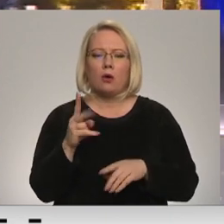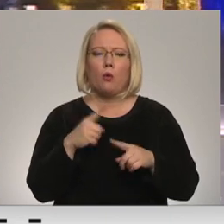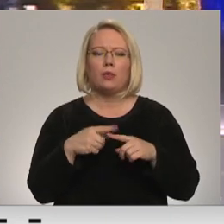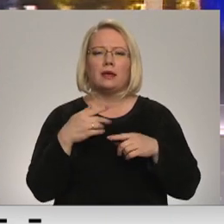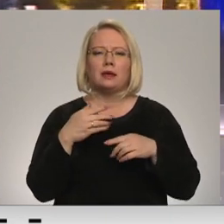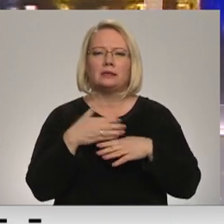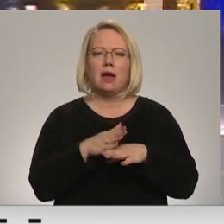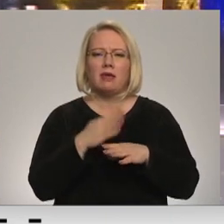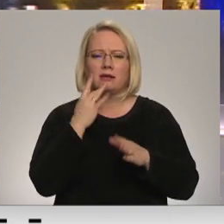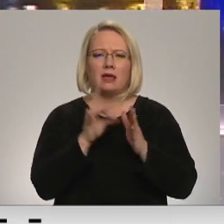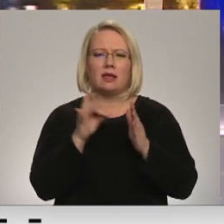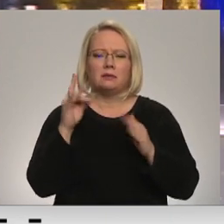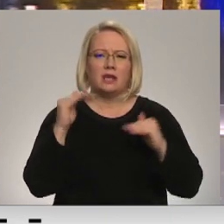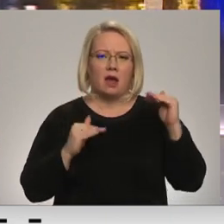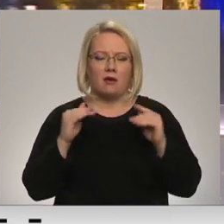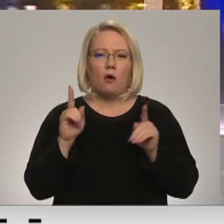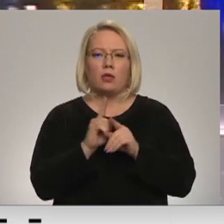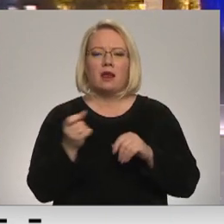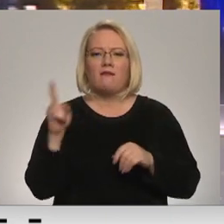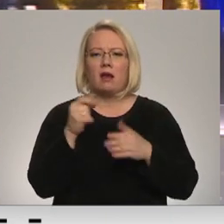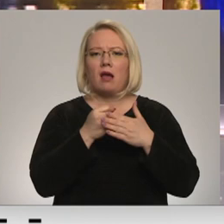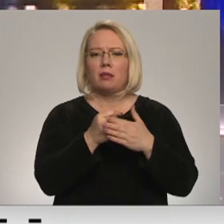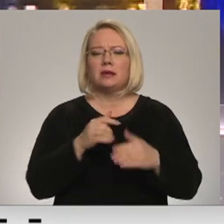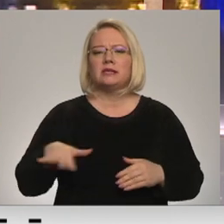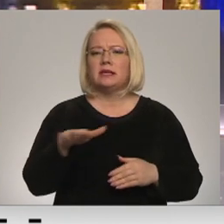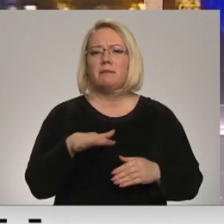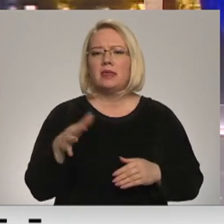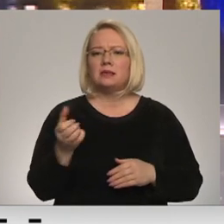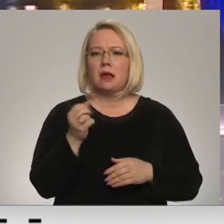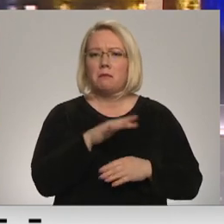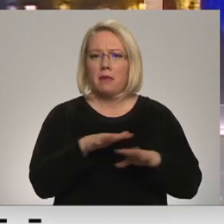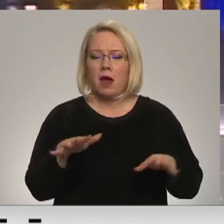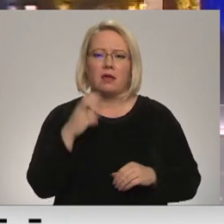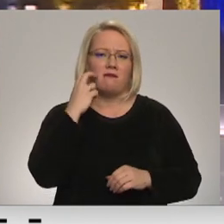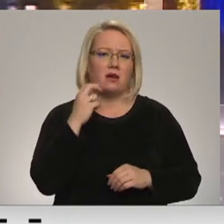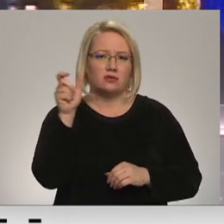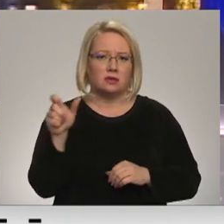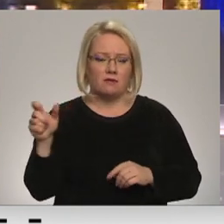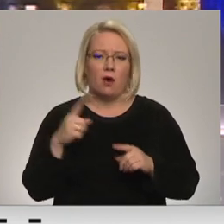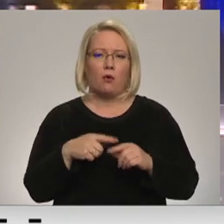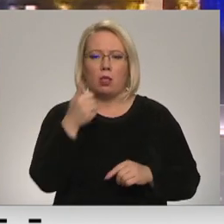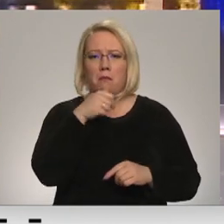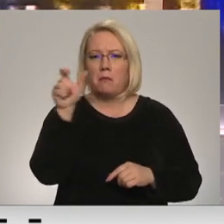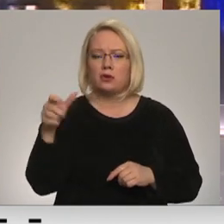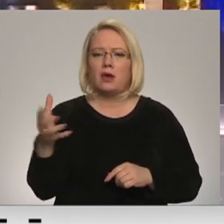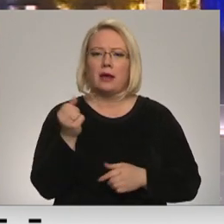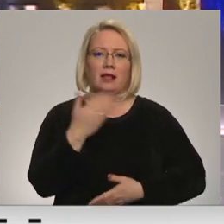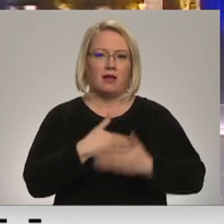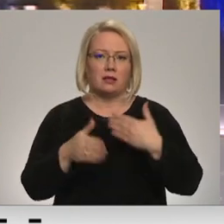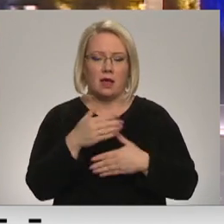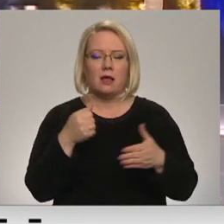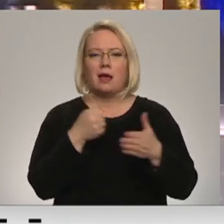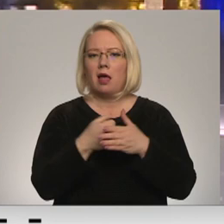tarifu, kā arī vairāk atbalstīs ģimenes ar bērniem, seniorus un personas ar invaliditāti. Galīgais